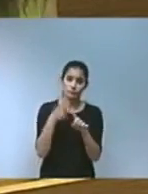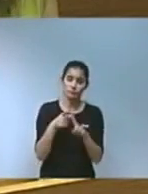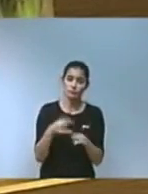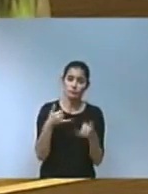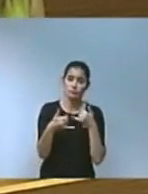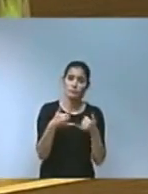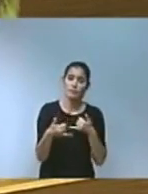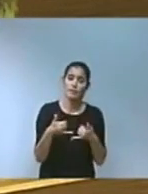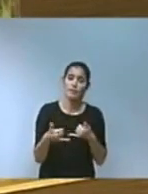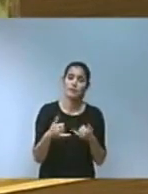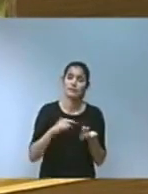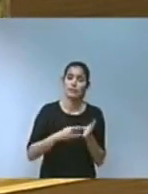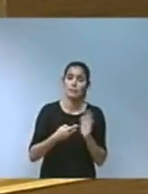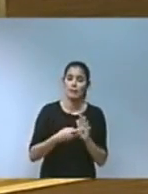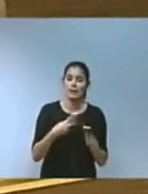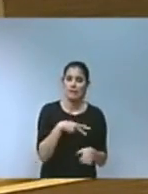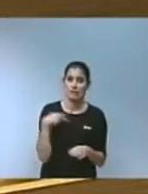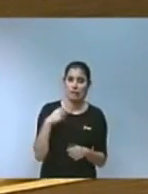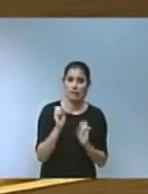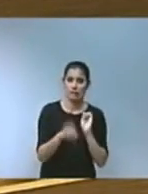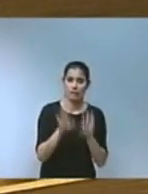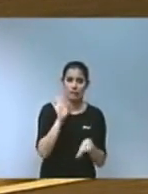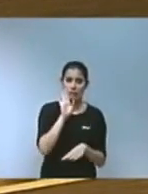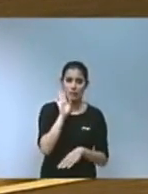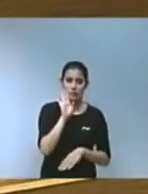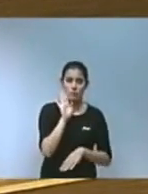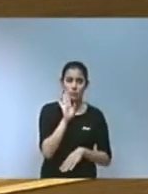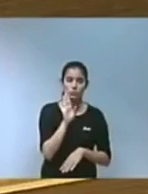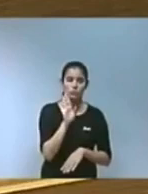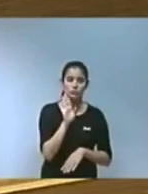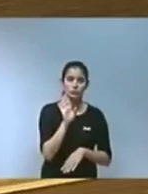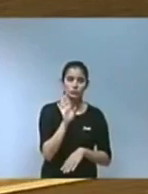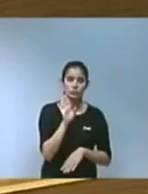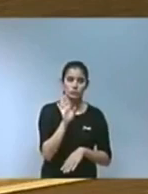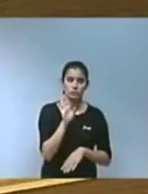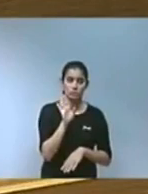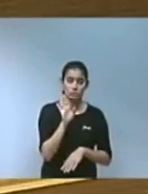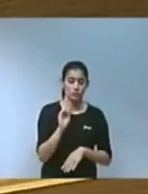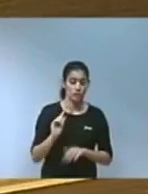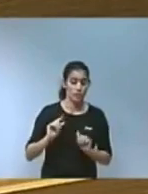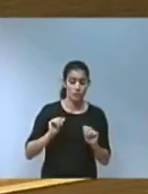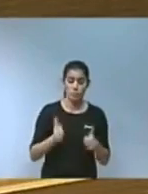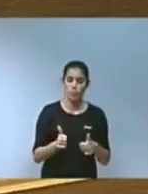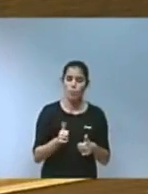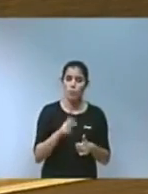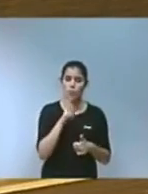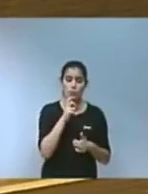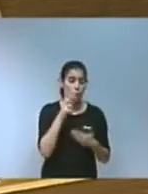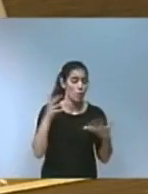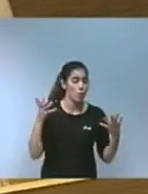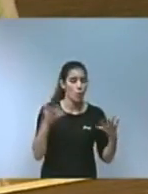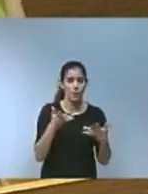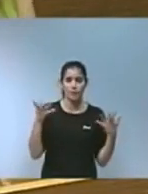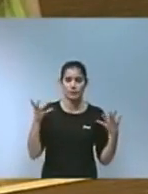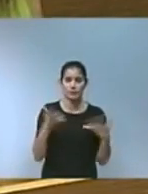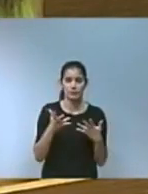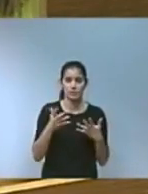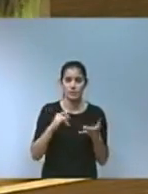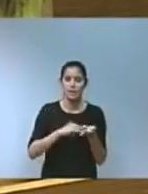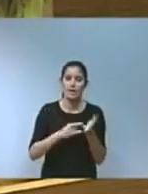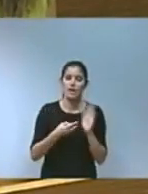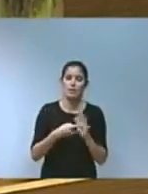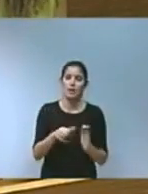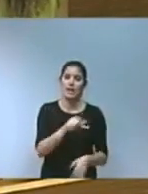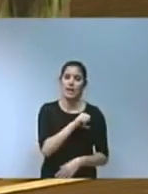Integral de Residus i com vam acordar en el seminari començarem de manera urgent el Pla Autonomi de